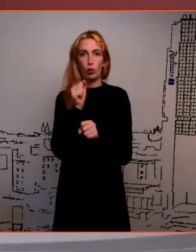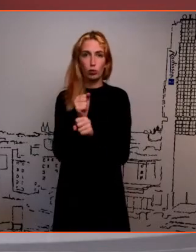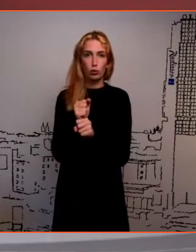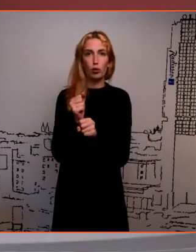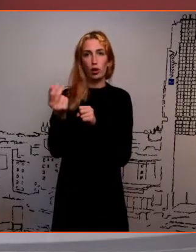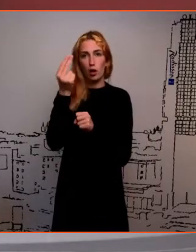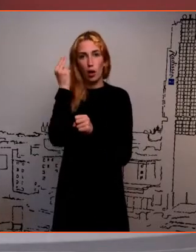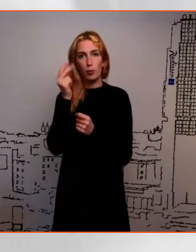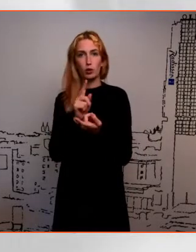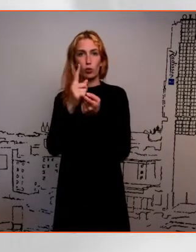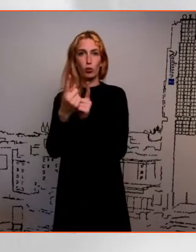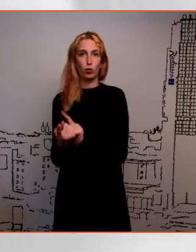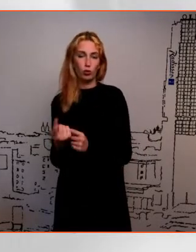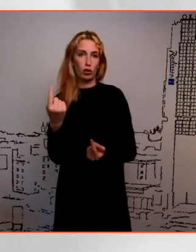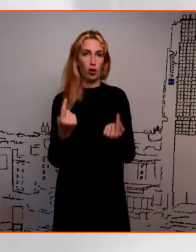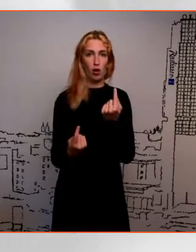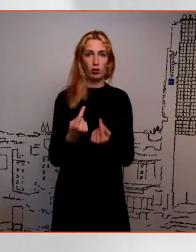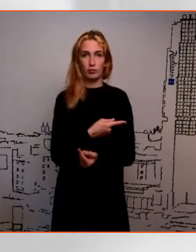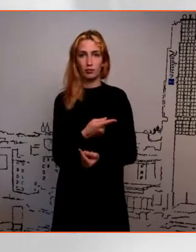muutuste kaalumisel.